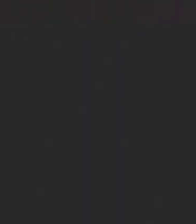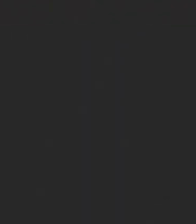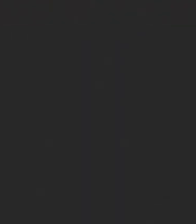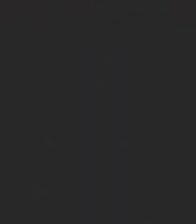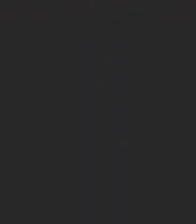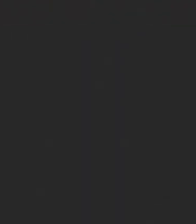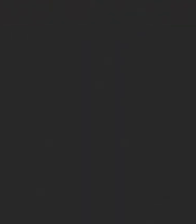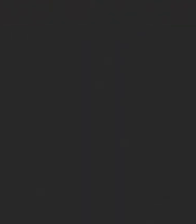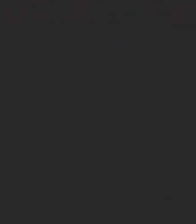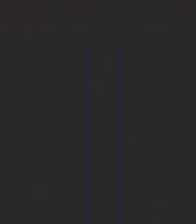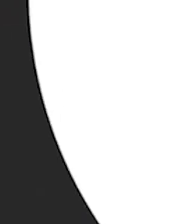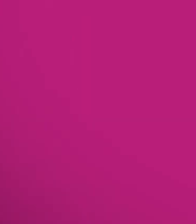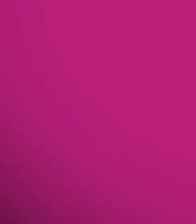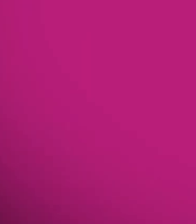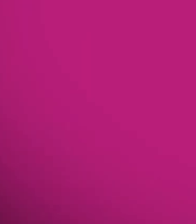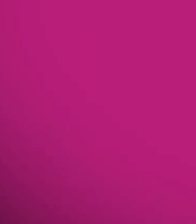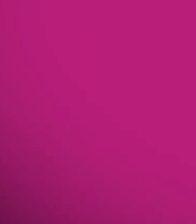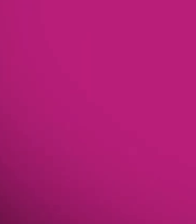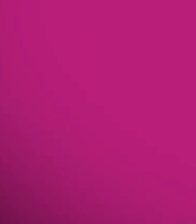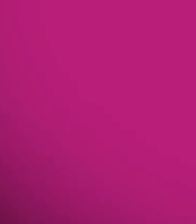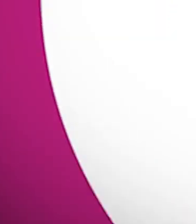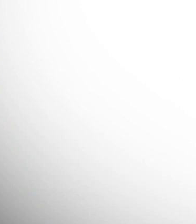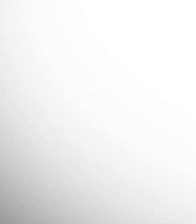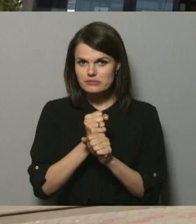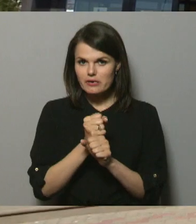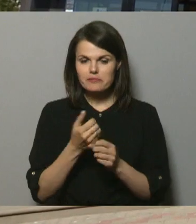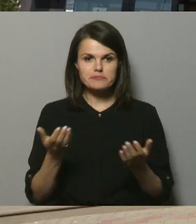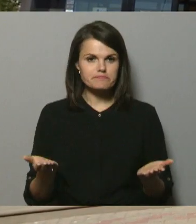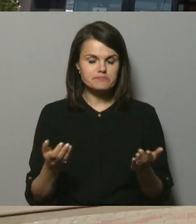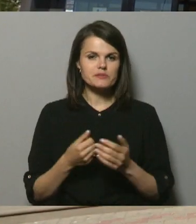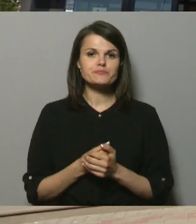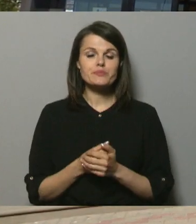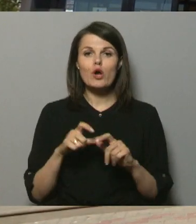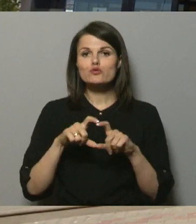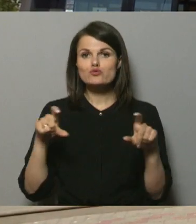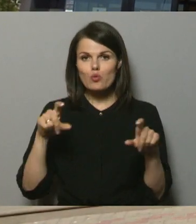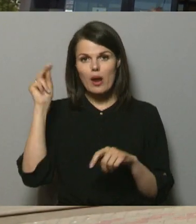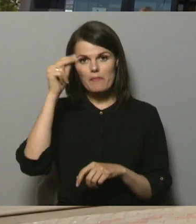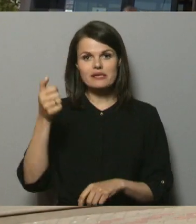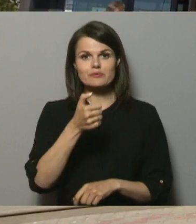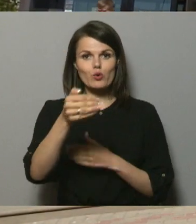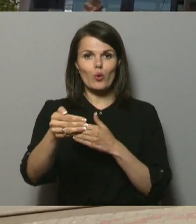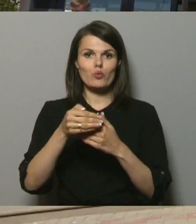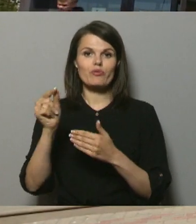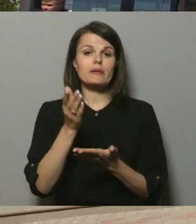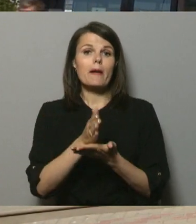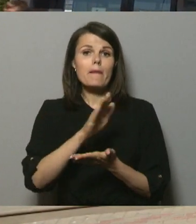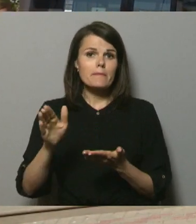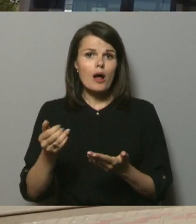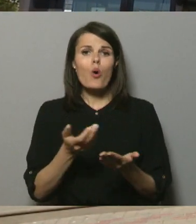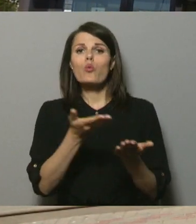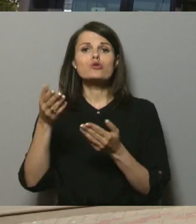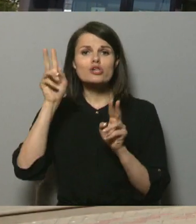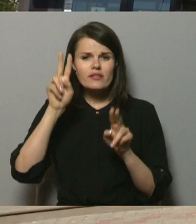Re, visi ēters ir te! Skolās mācība gada stuvais beigām un kurš gan